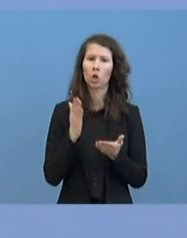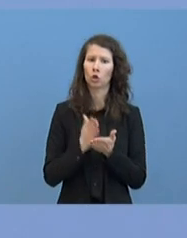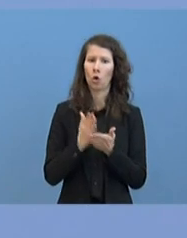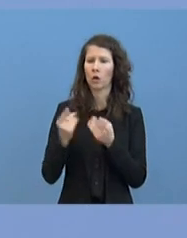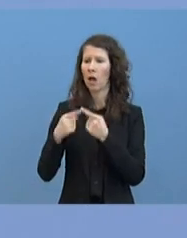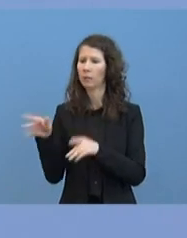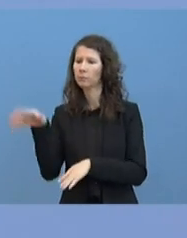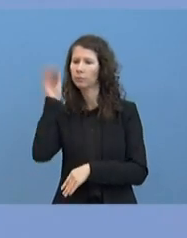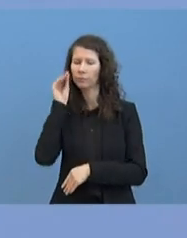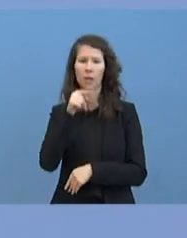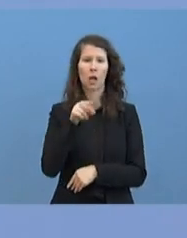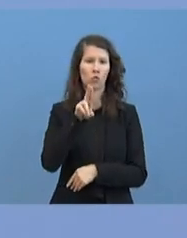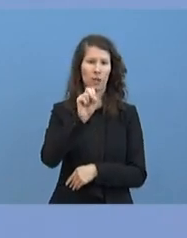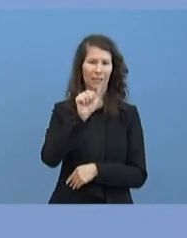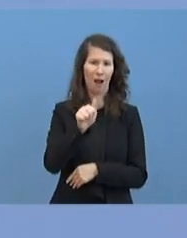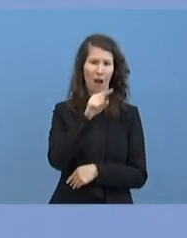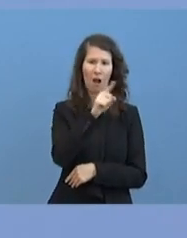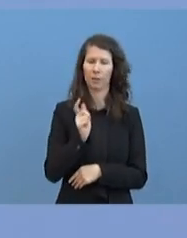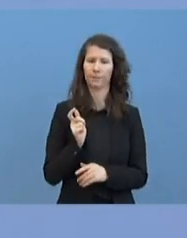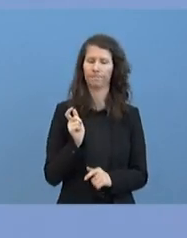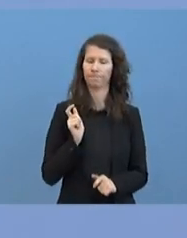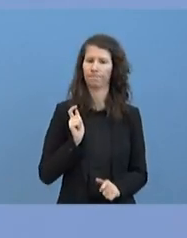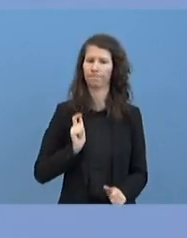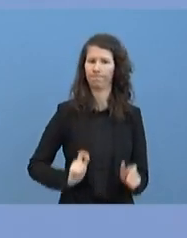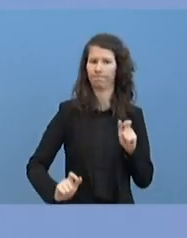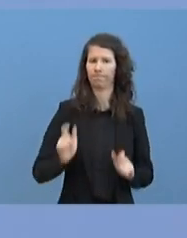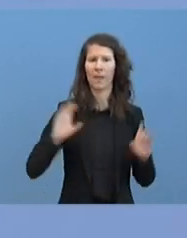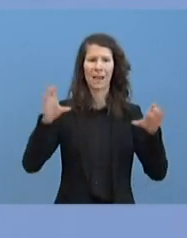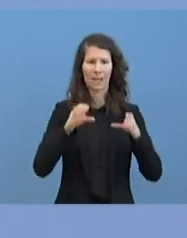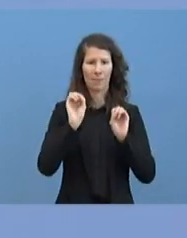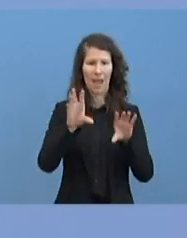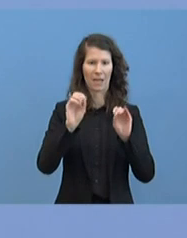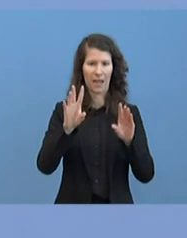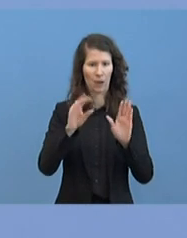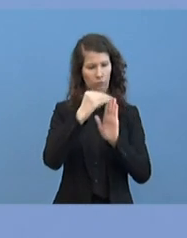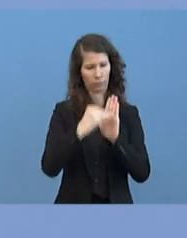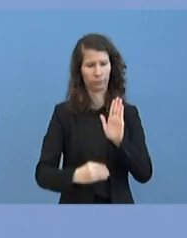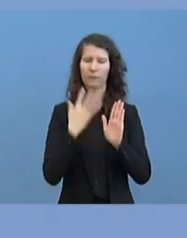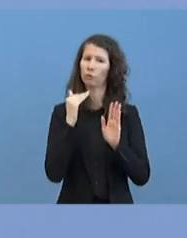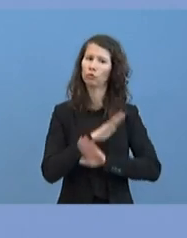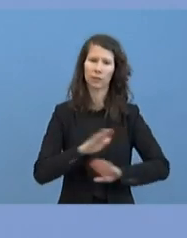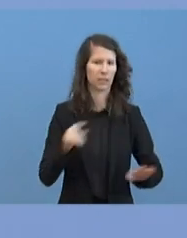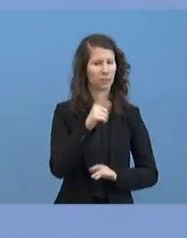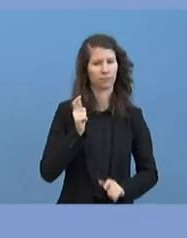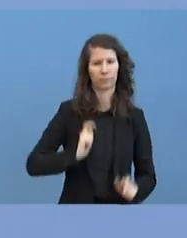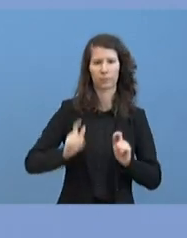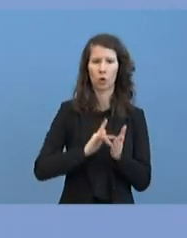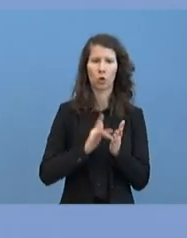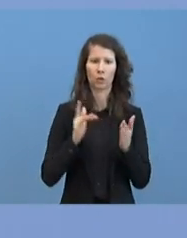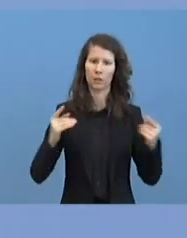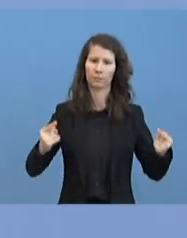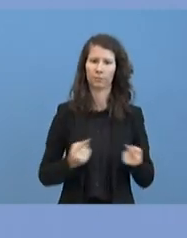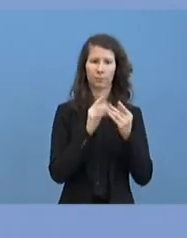insbesondere die USA sich sträuben, gemeinsame Erklärungen abzugeben, weil es Streitigkeiten gibt um den Begriff